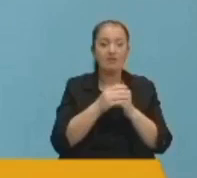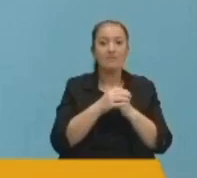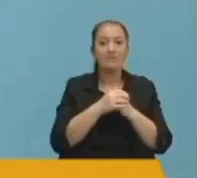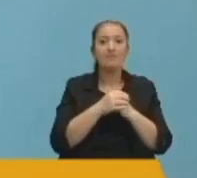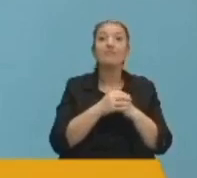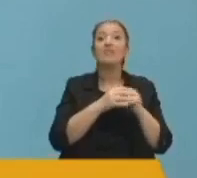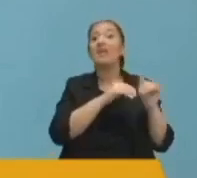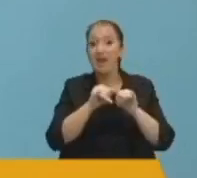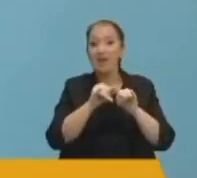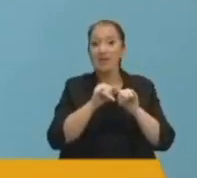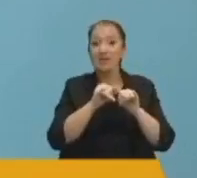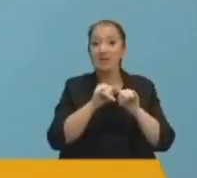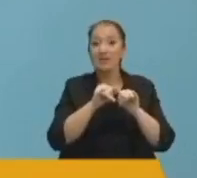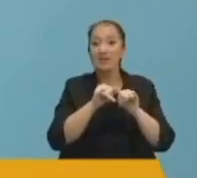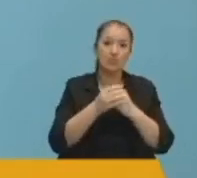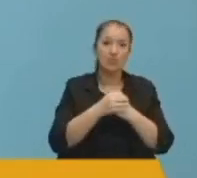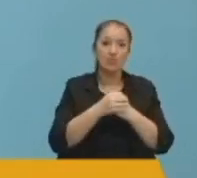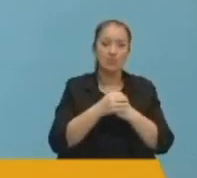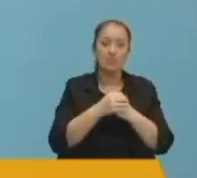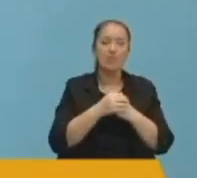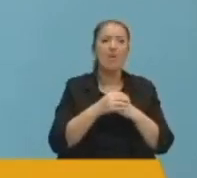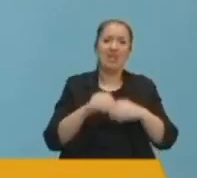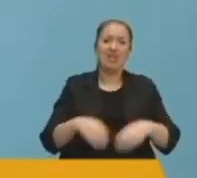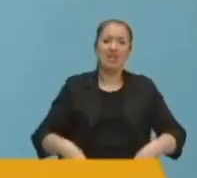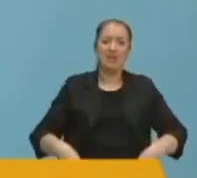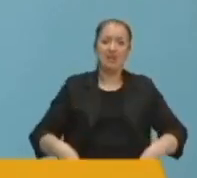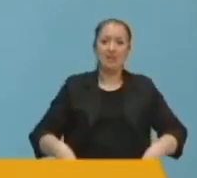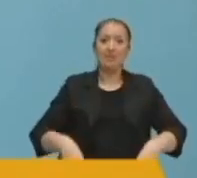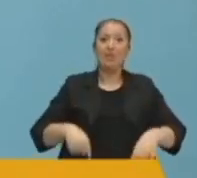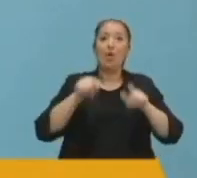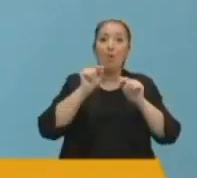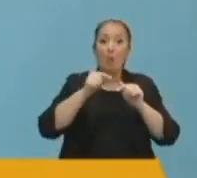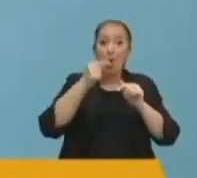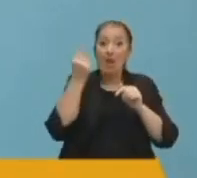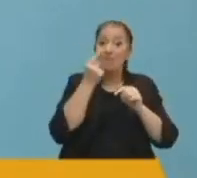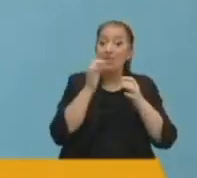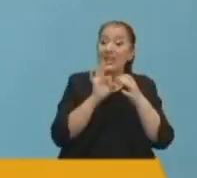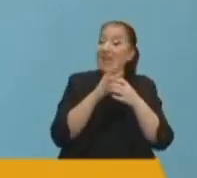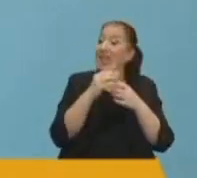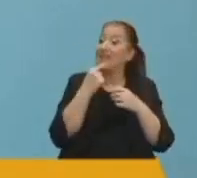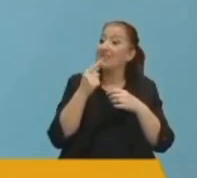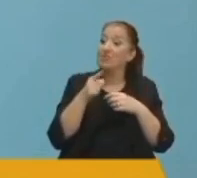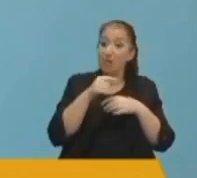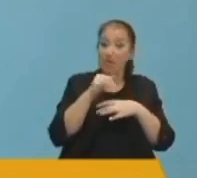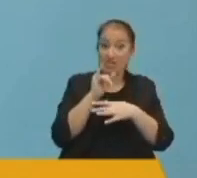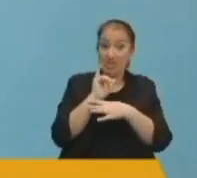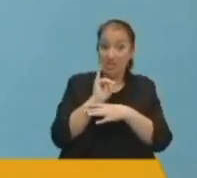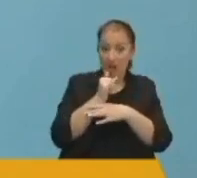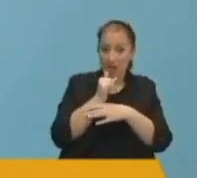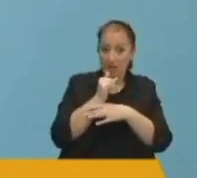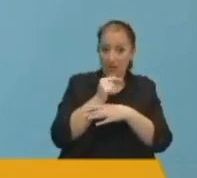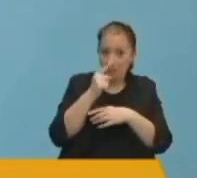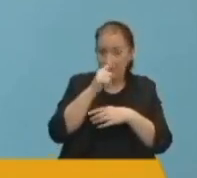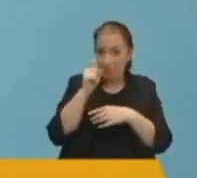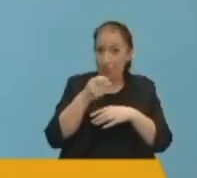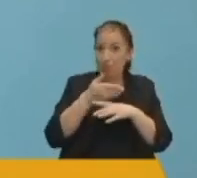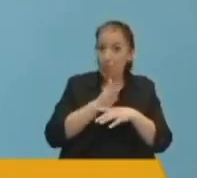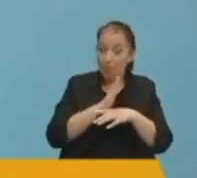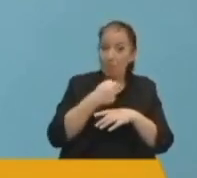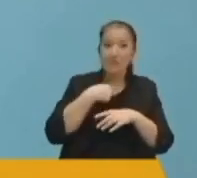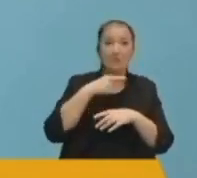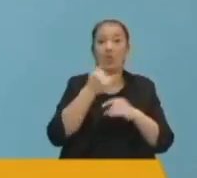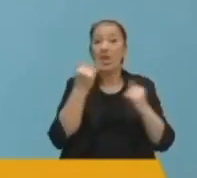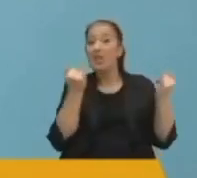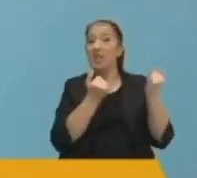edilmiş olsa aynı tepki yanlış olmuştur. Böyle bir durumda nasıl tepki verecektiniz? Yine bu bir sanat icrasıdır, doğrudur, biz bunu